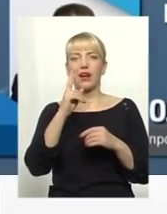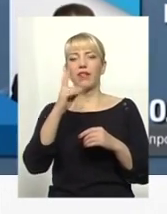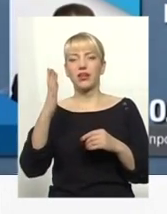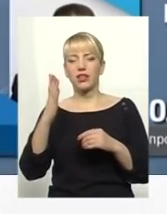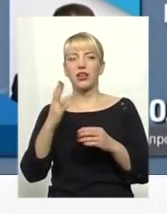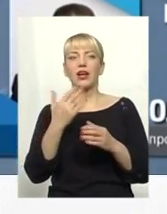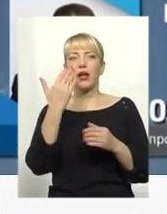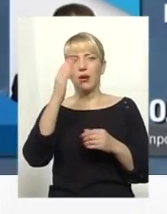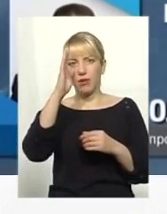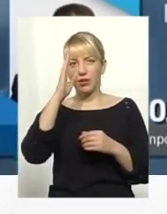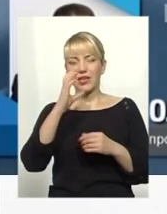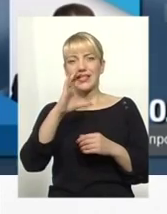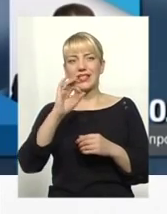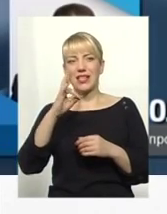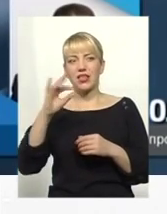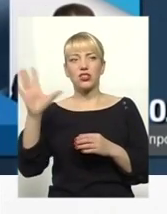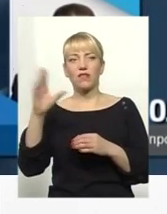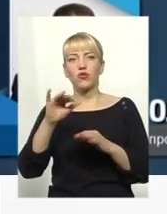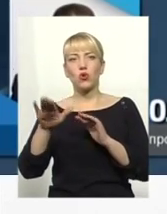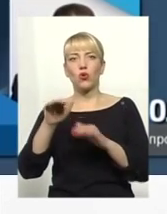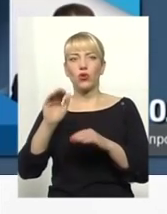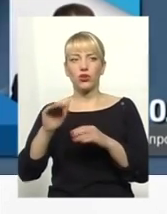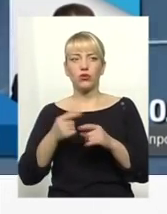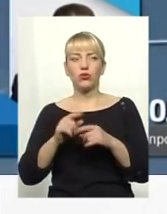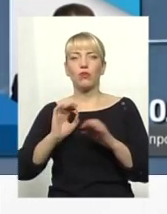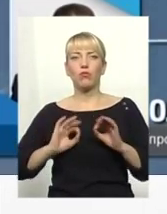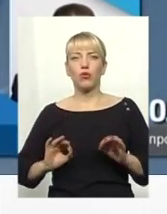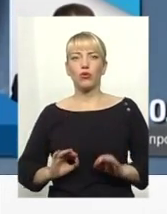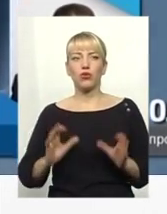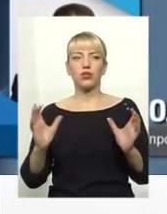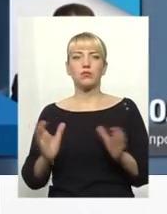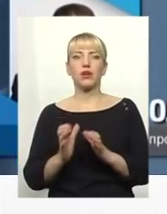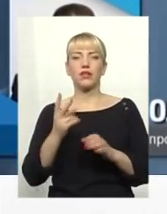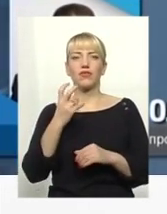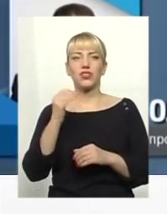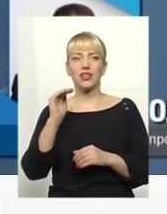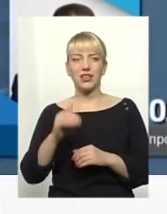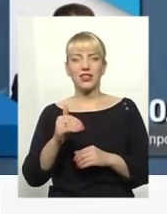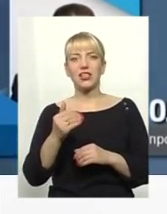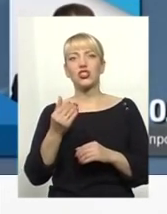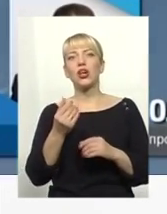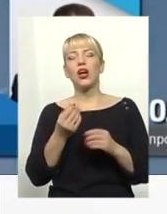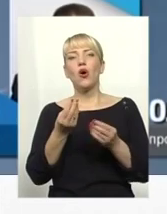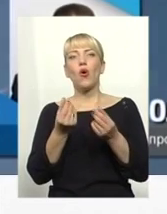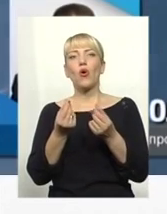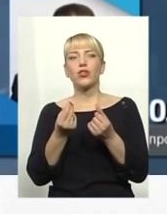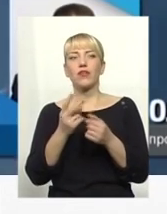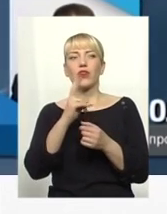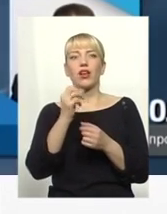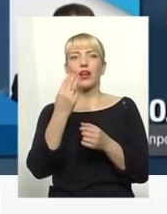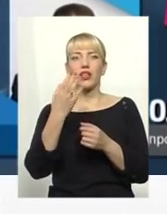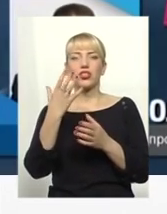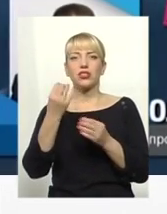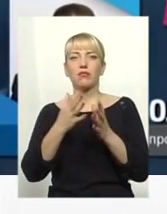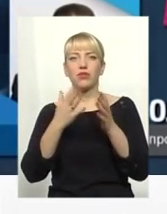Семенишин та його дружина орендують. Зате прокурор зберігає 200 тисяч гривень готівкою. Ще більше кешу – 350